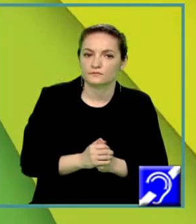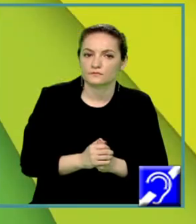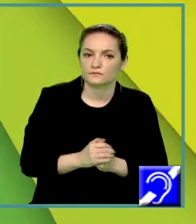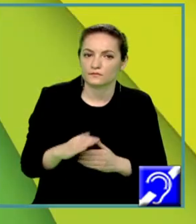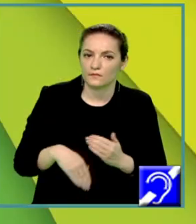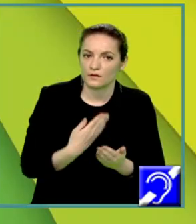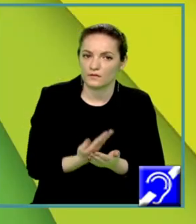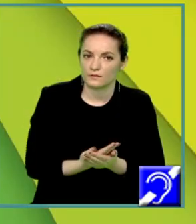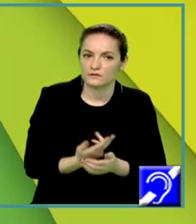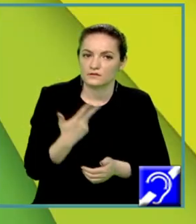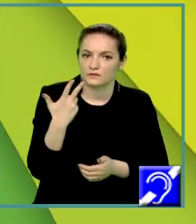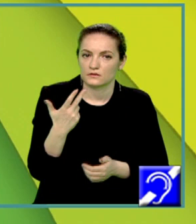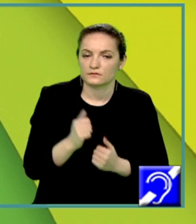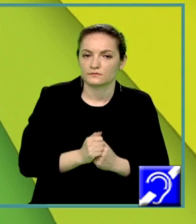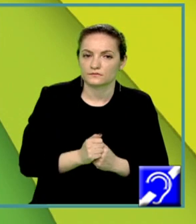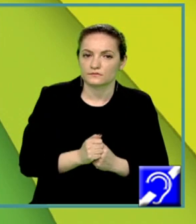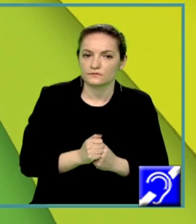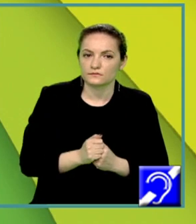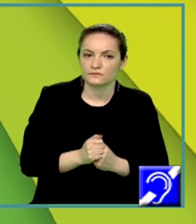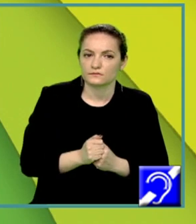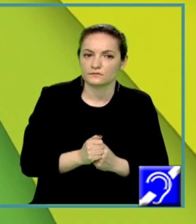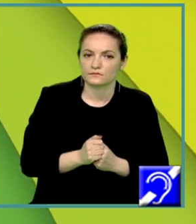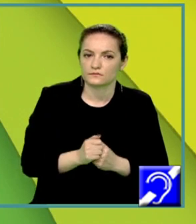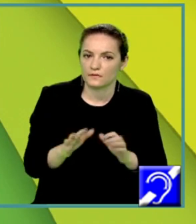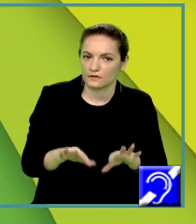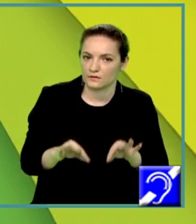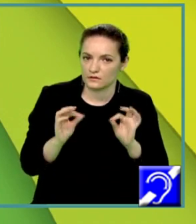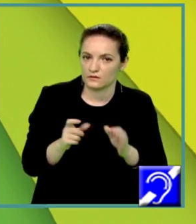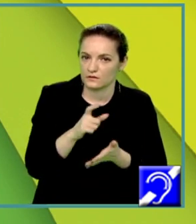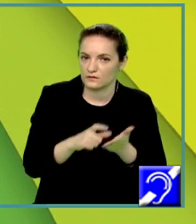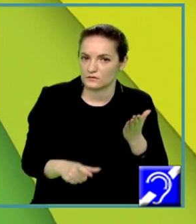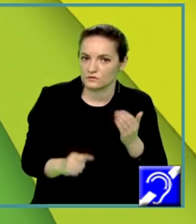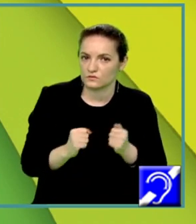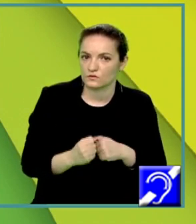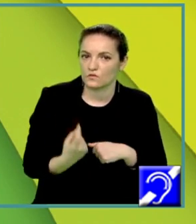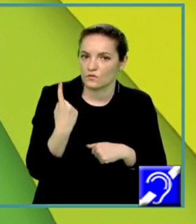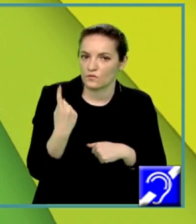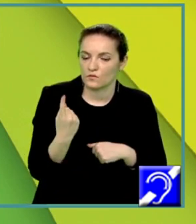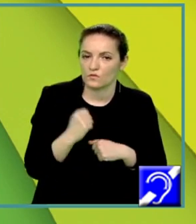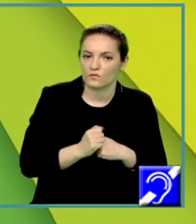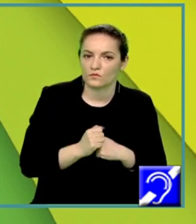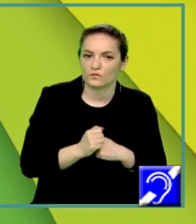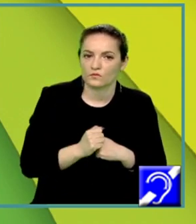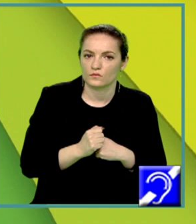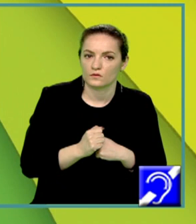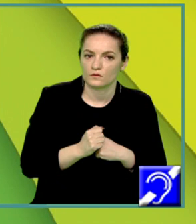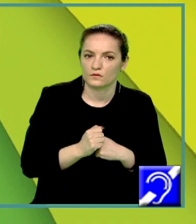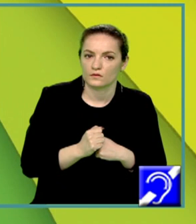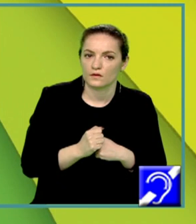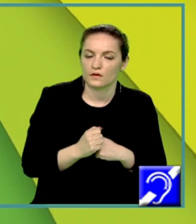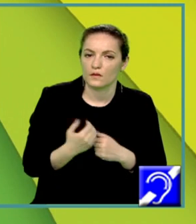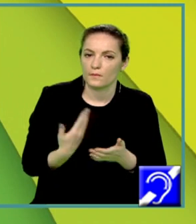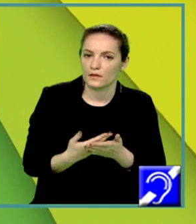Aplicația numărul 3 este o aplicație selectată din testul de antrenament numărul 1, specializarea